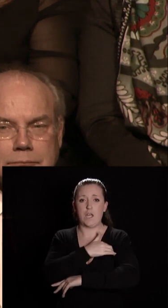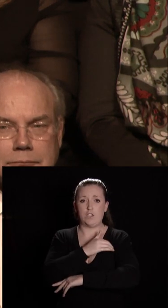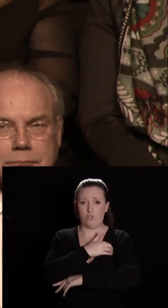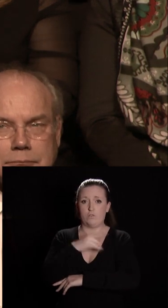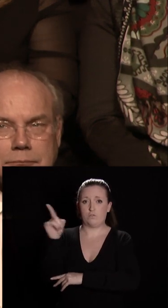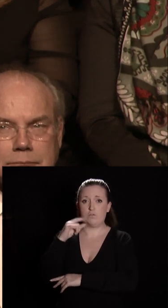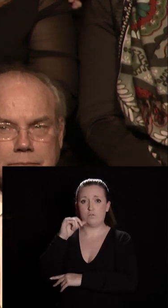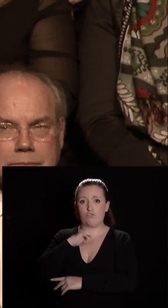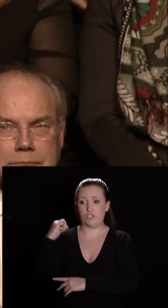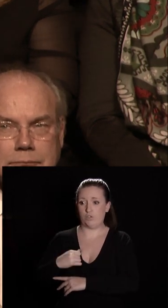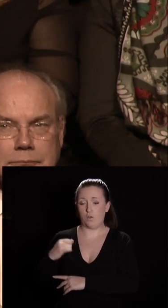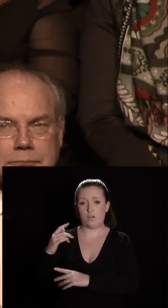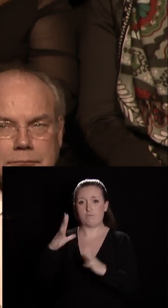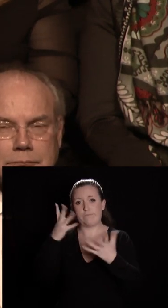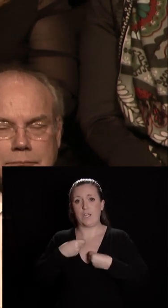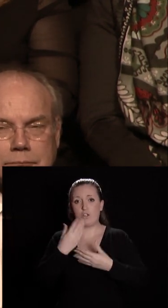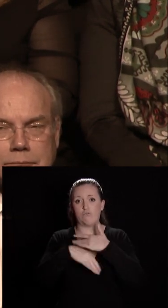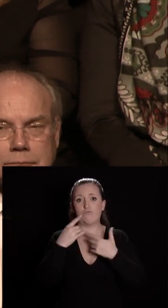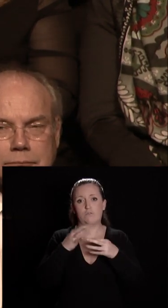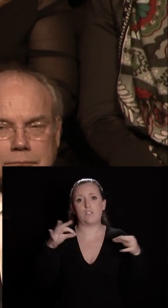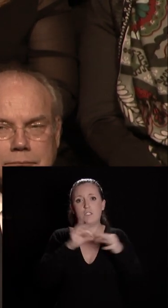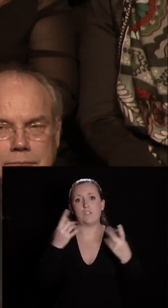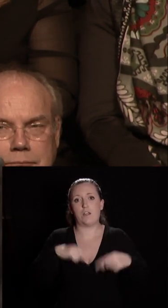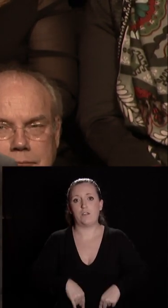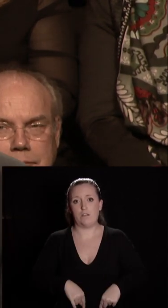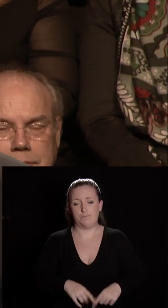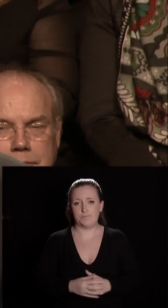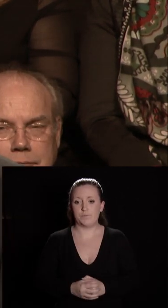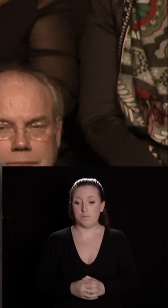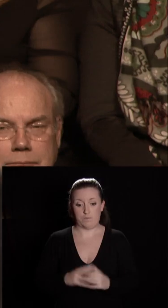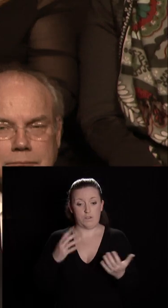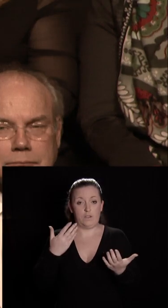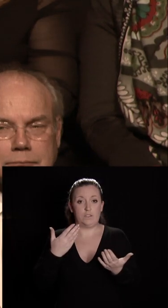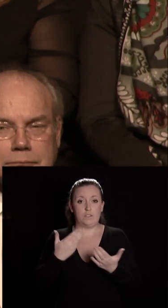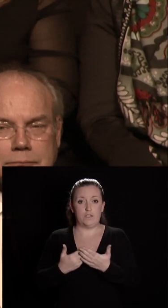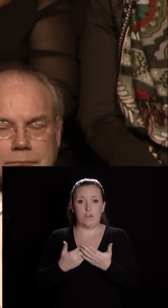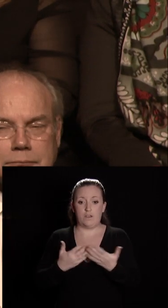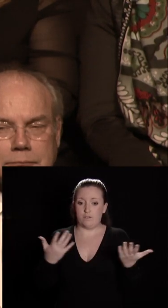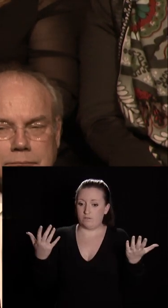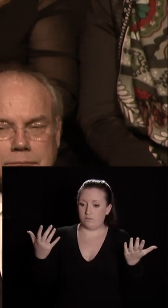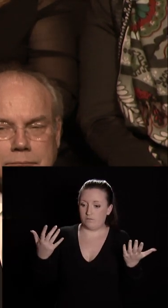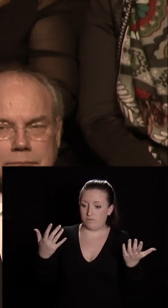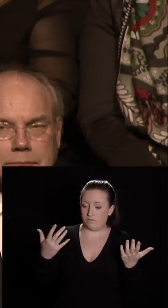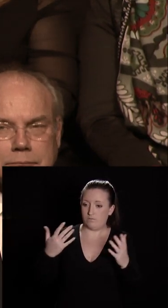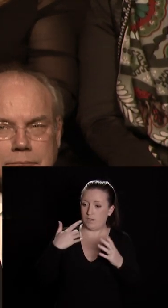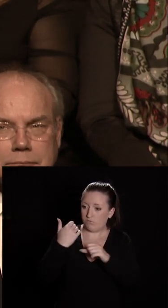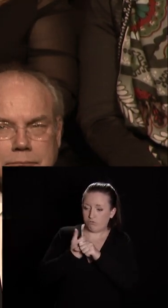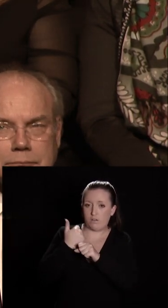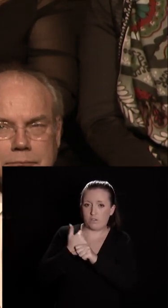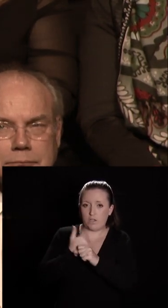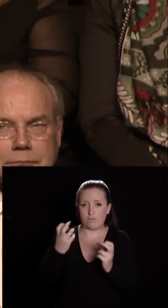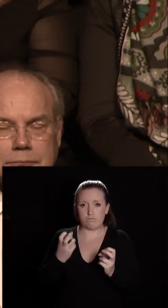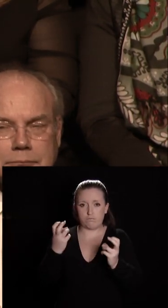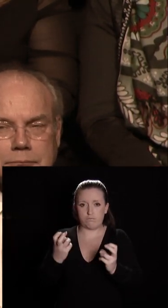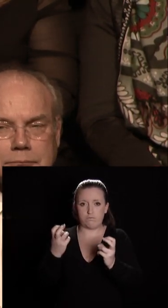salle des états. Vous le voyez l'attractivité de notre destination croît d'année en année et c'est pour